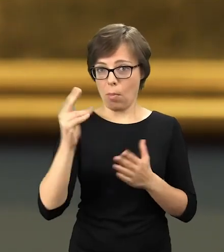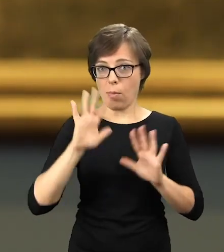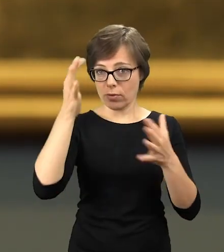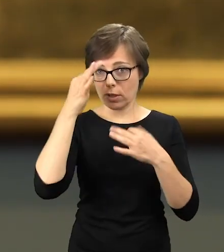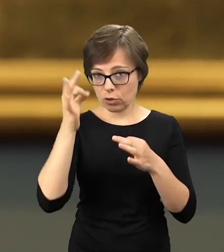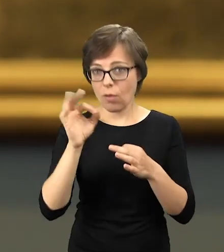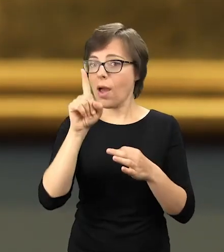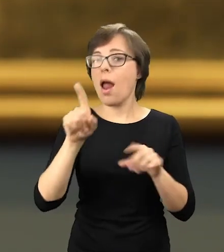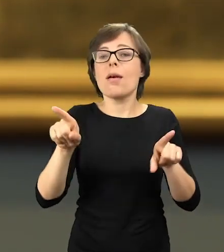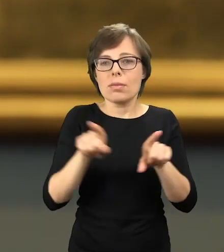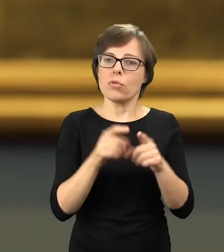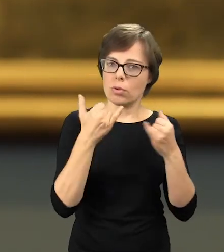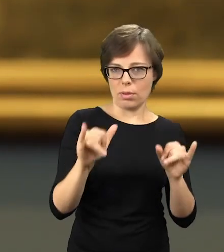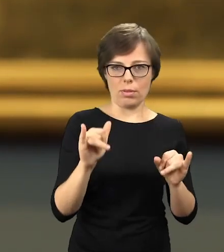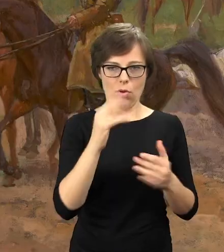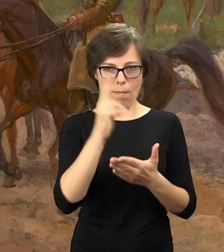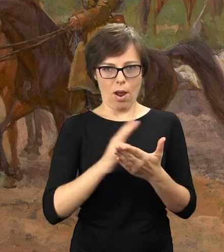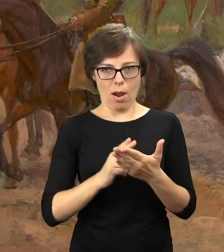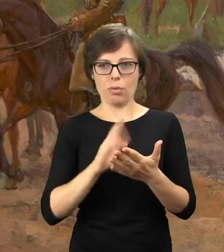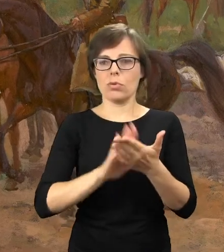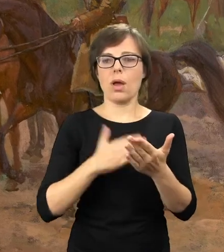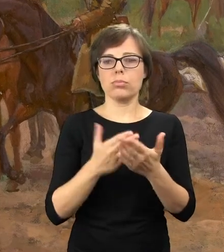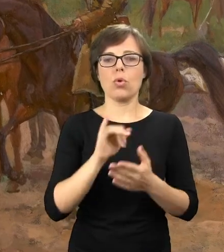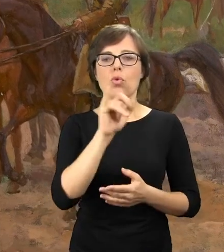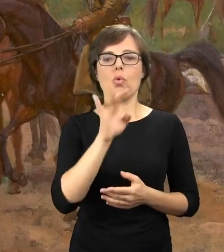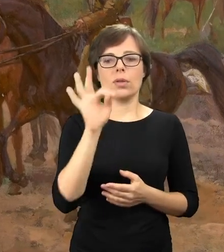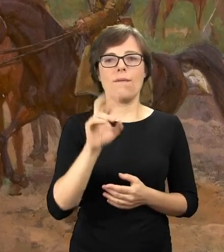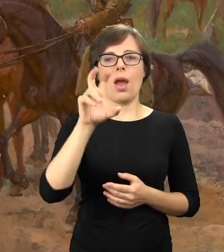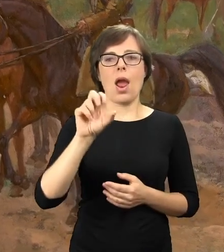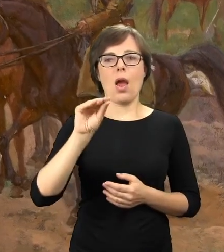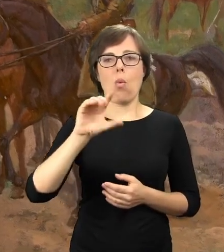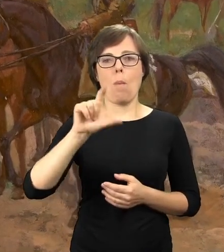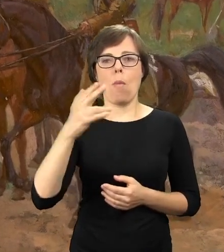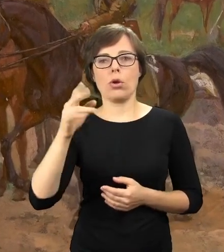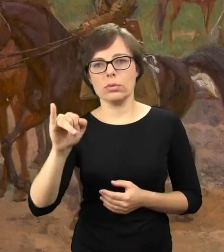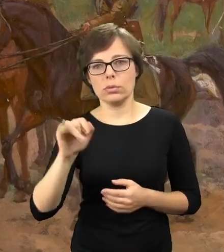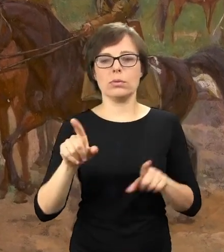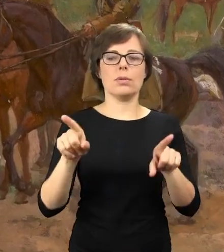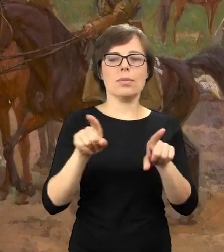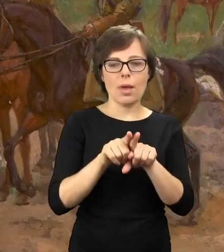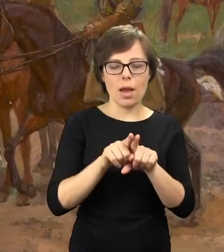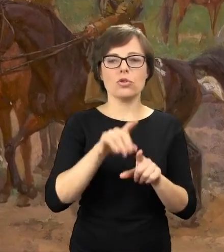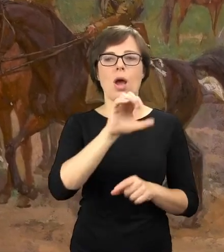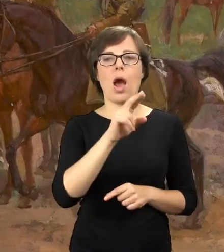powstańcze epizody malowali także Józef Chełmoński,